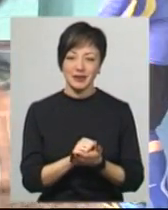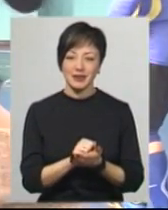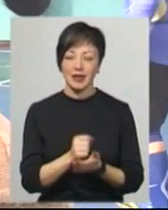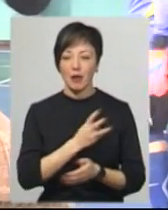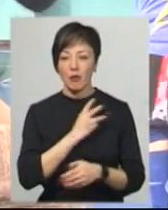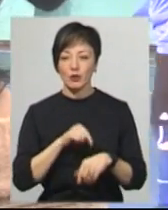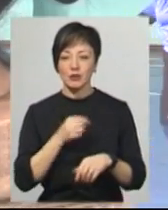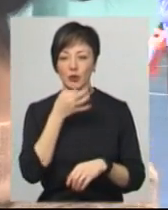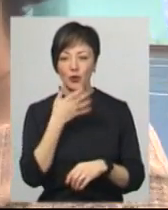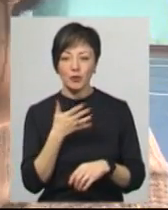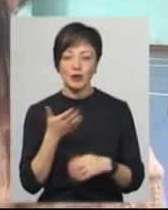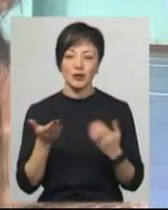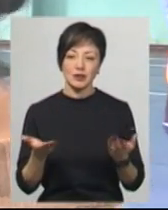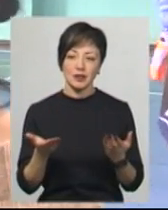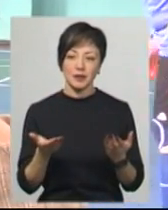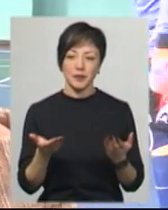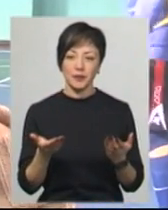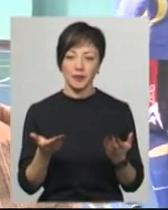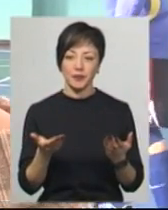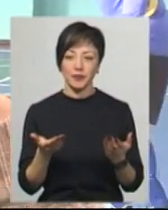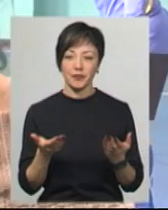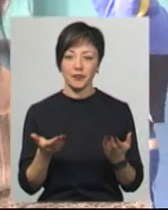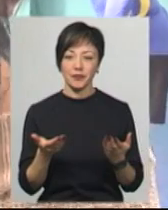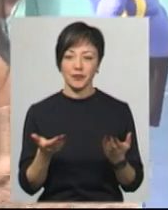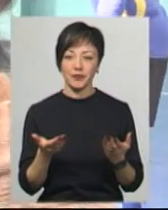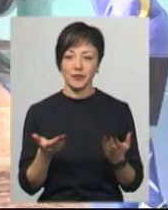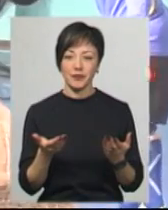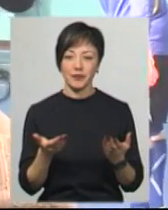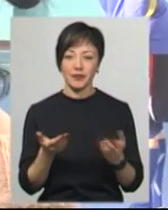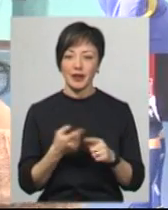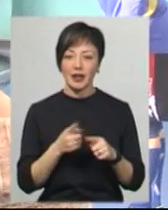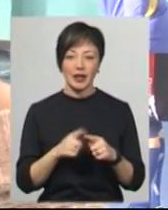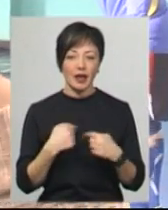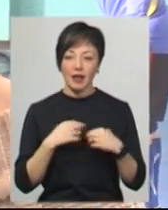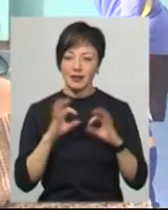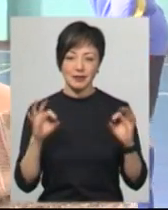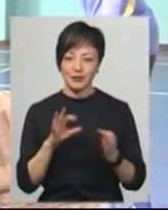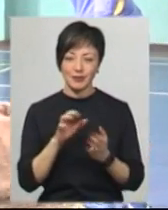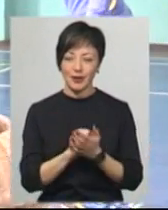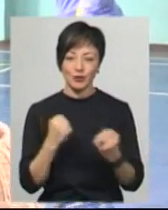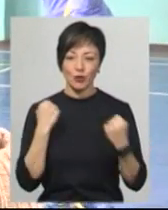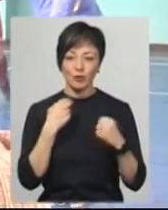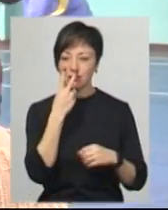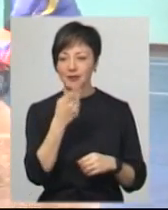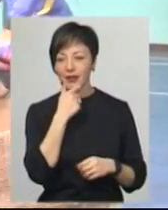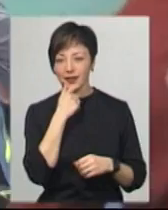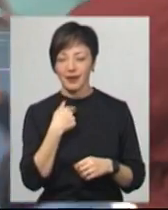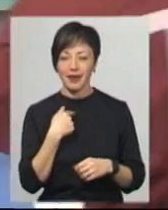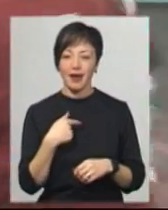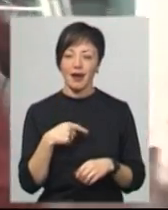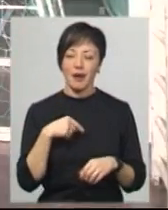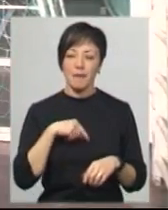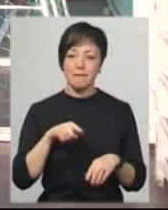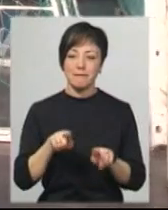це подобається, він такий любитель футболу, а я не займаюся ніяким спортом, але я люблю дивитися, я пасивний футболіст.